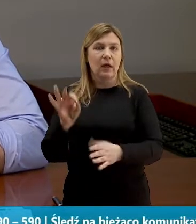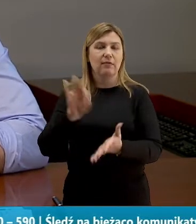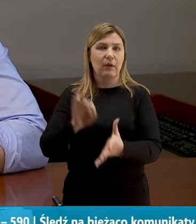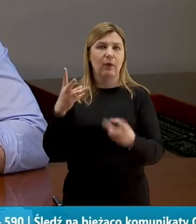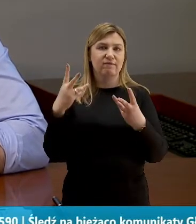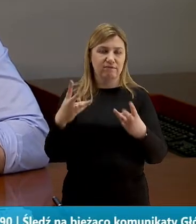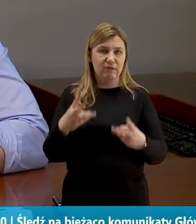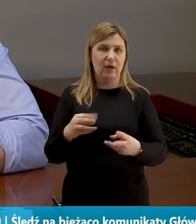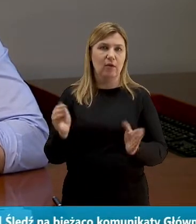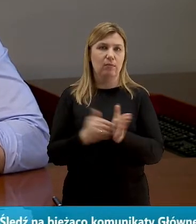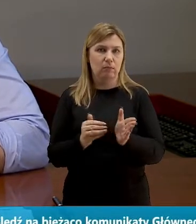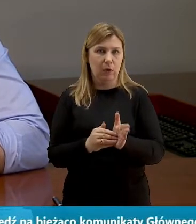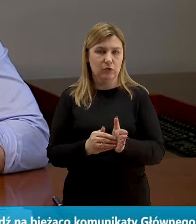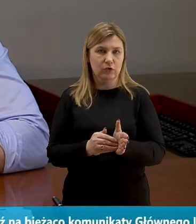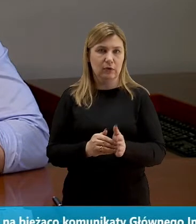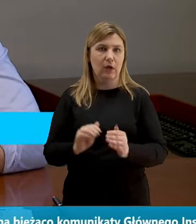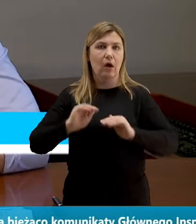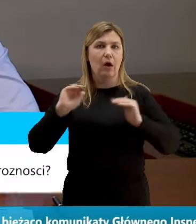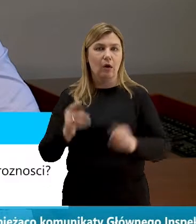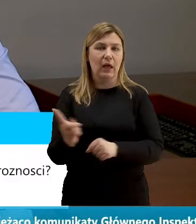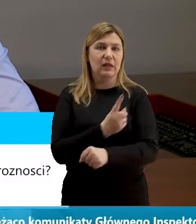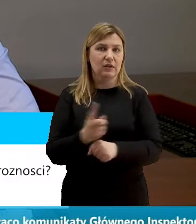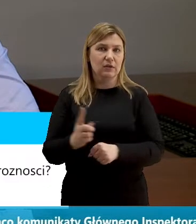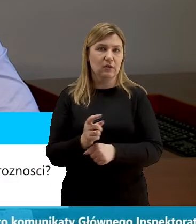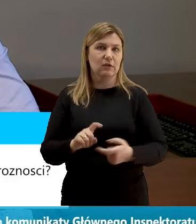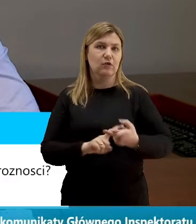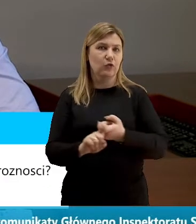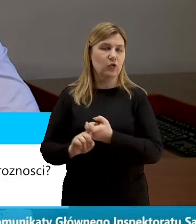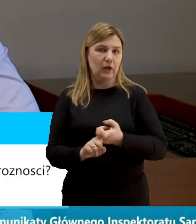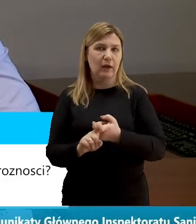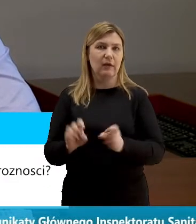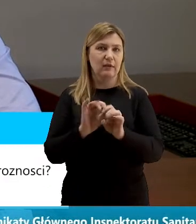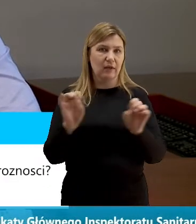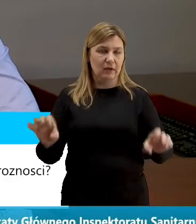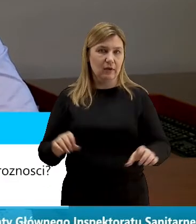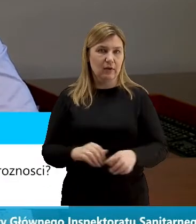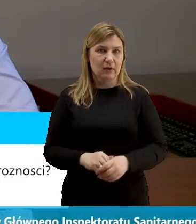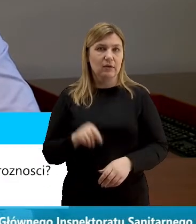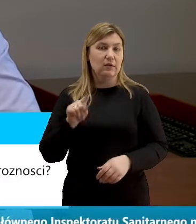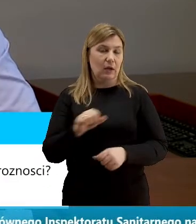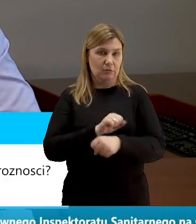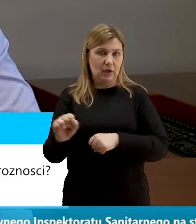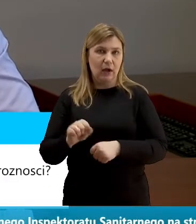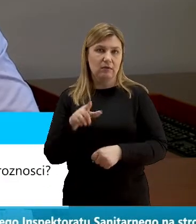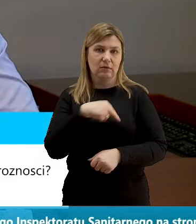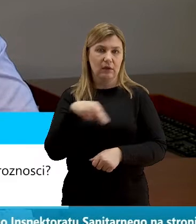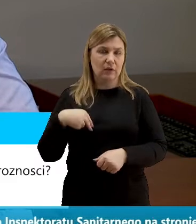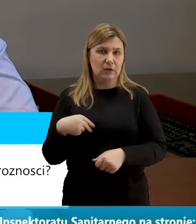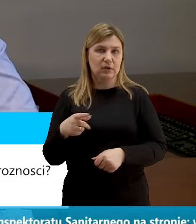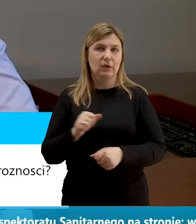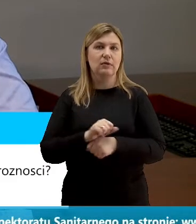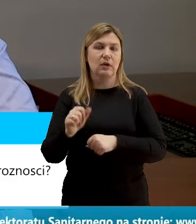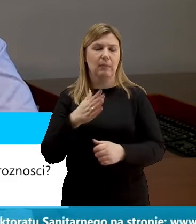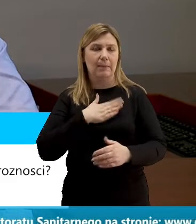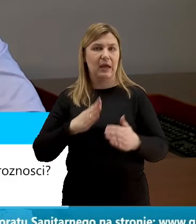przydatne w celu ograniczenia ryzyk związanych z zakażeniem takie środki są w naszej dyspozycji mamy ich odpowiedni zapas więc